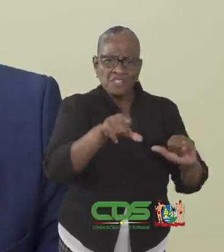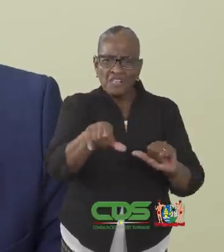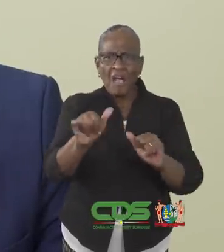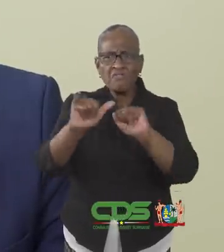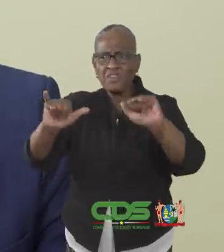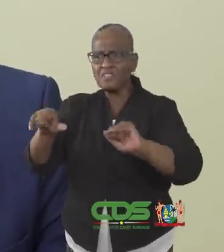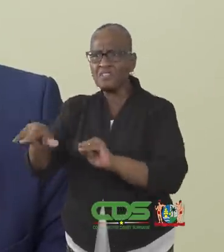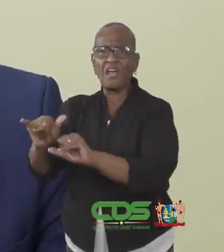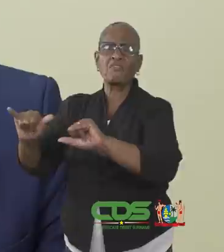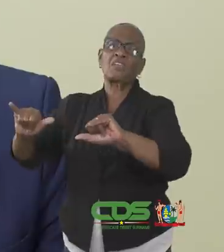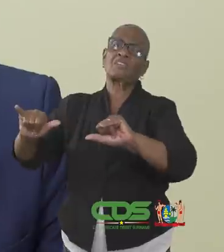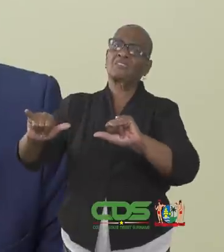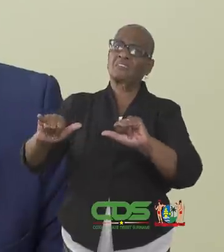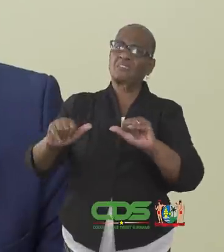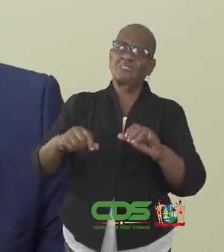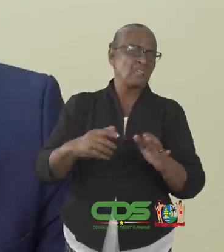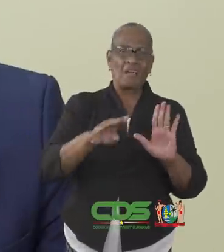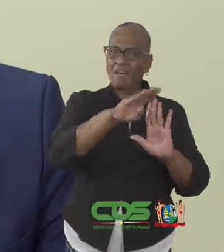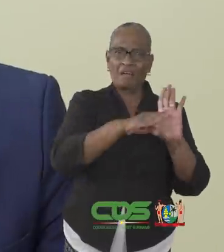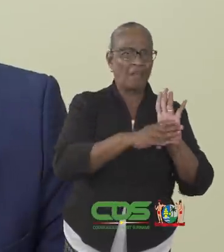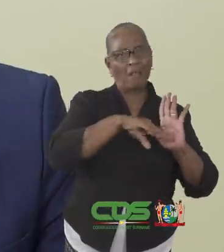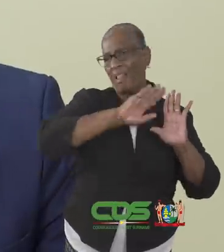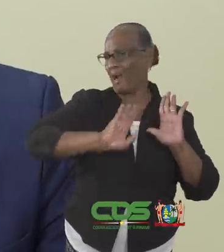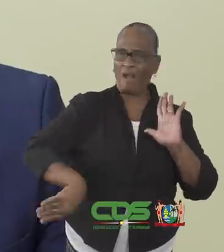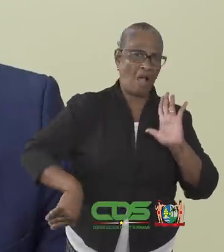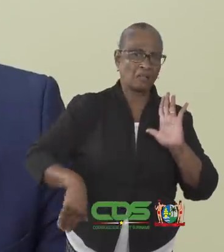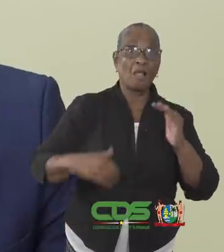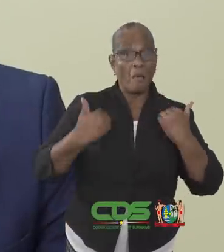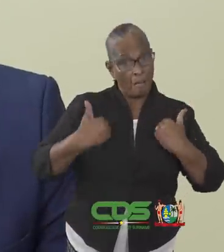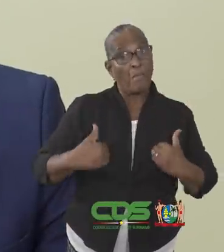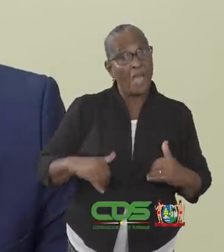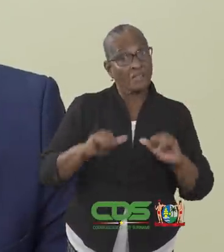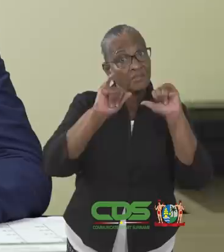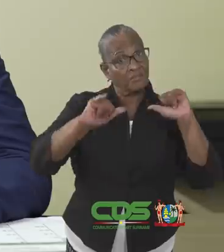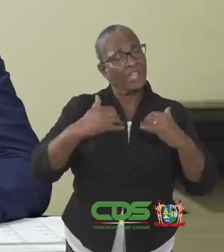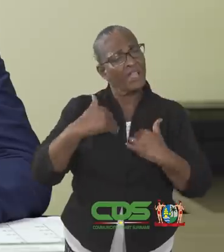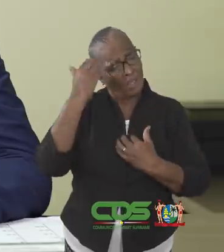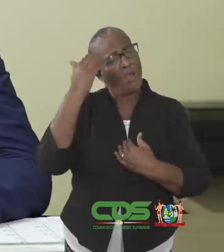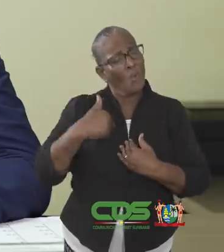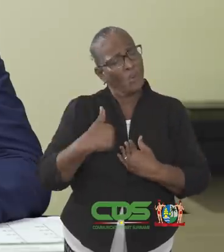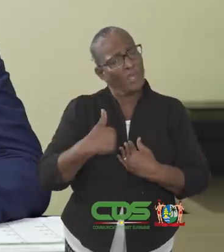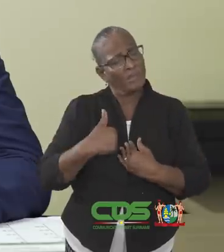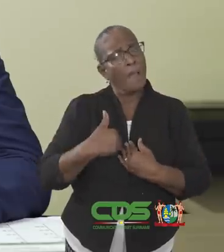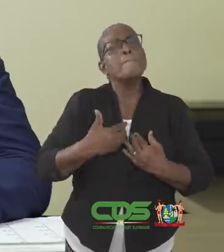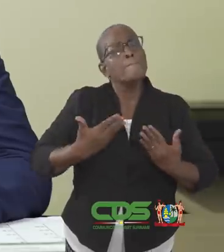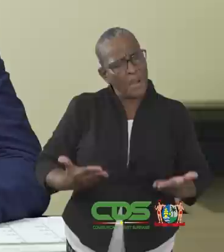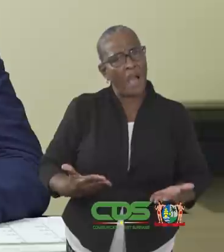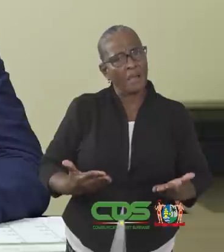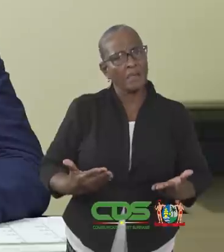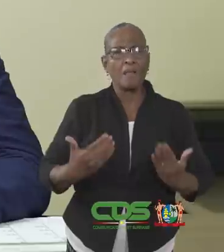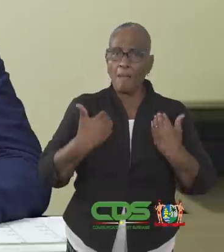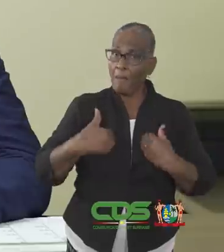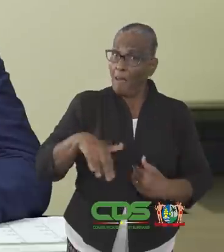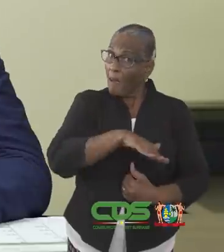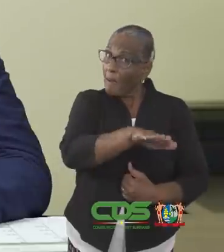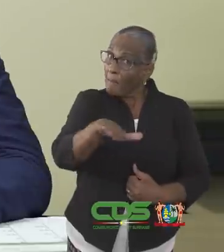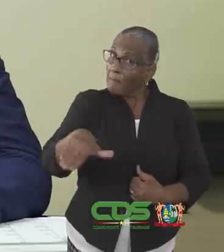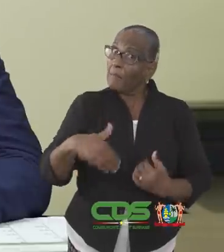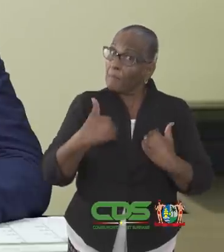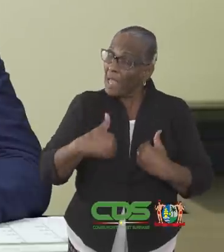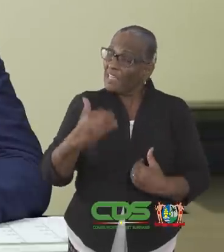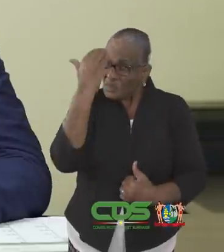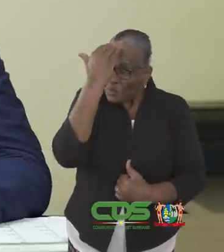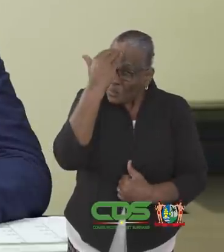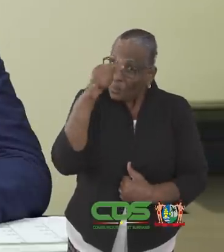die de regels overschrijden. We weten dat mensen in een vierstemming zijn. Ik wil echter benadrukken dat wij landgenoten